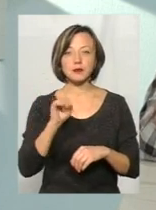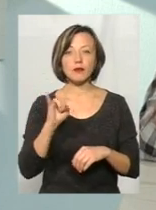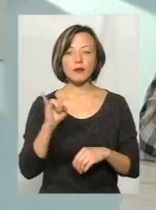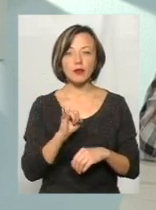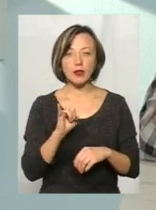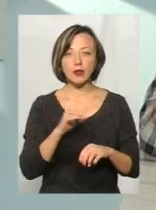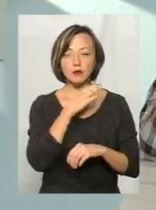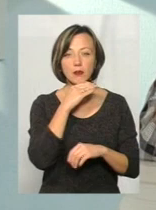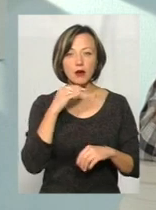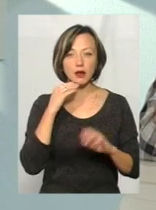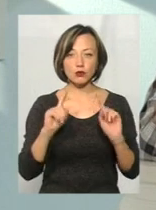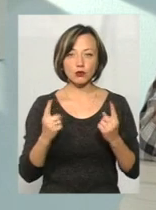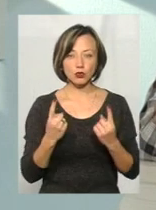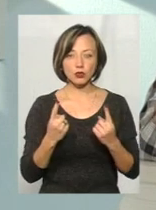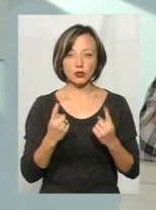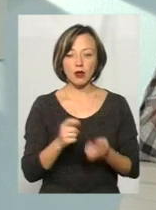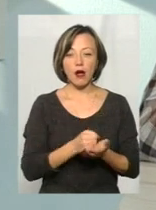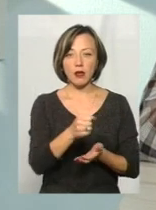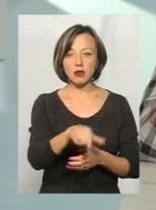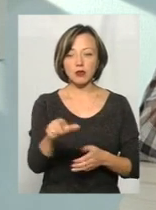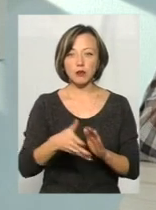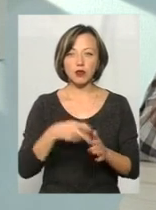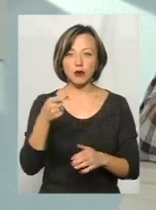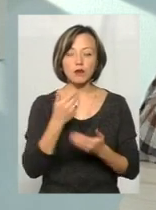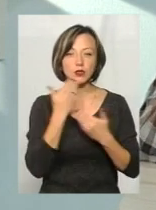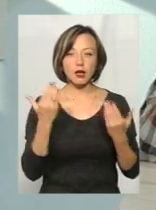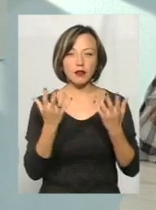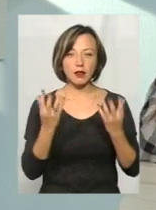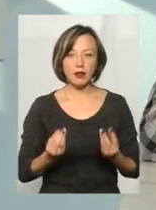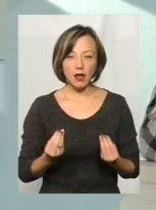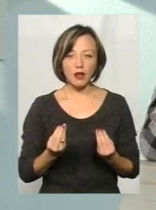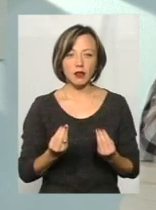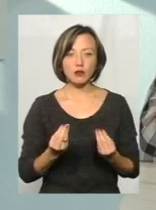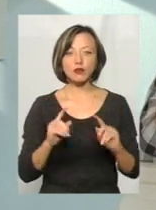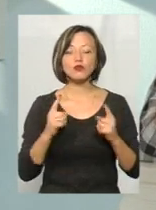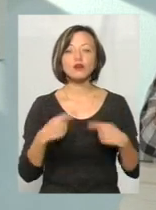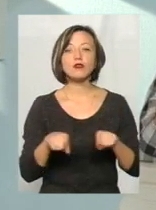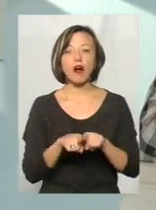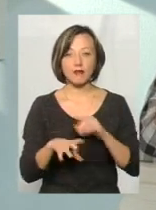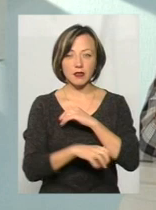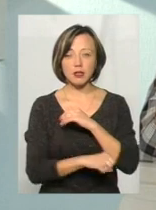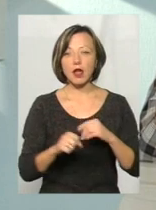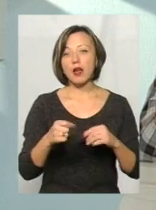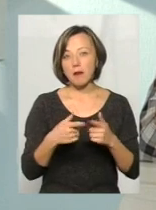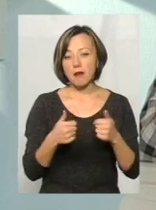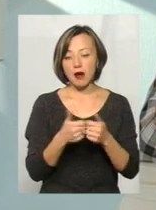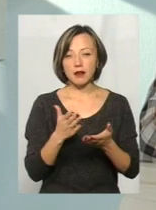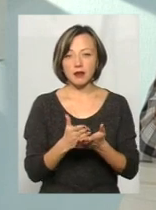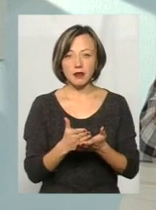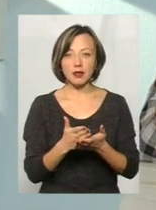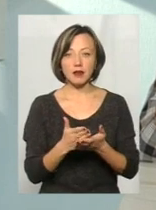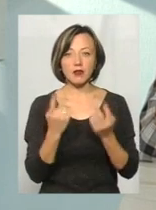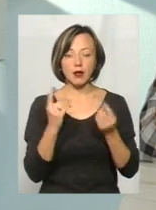дуже багато кандидатів подаються, власне, в останній день. В кінці чому так? Ну, у партії теж є